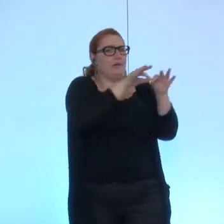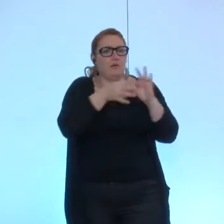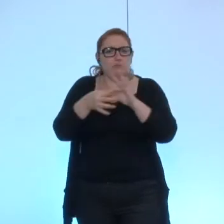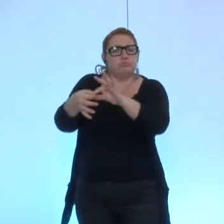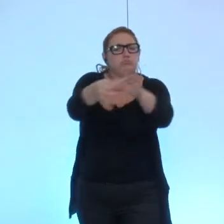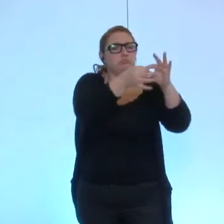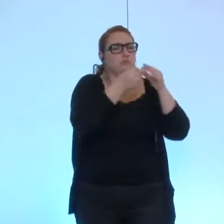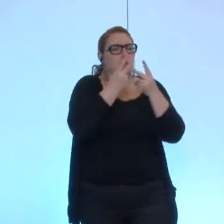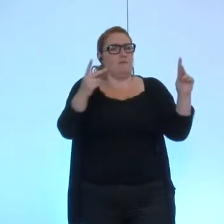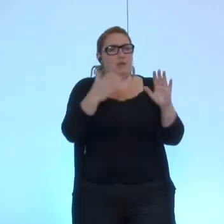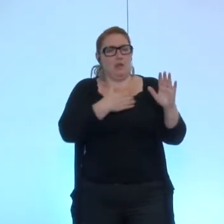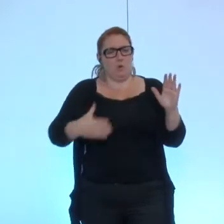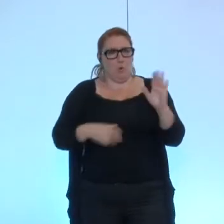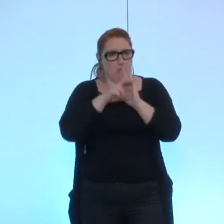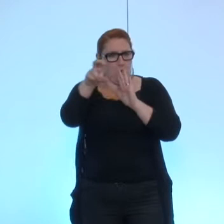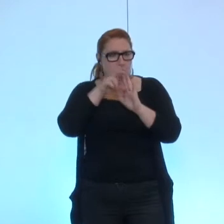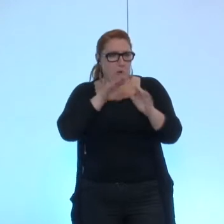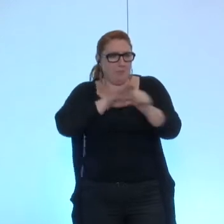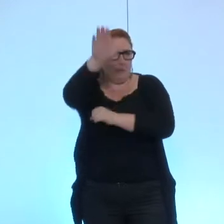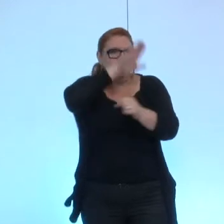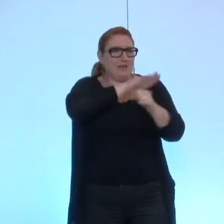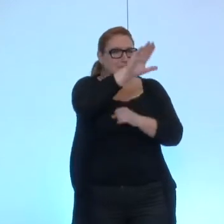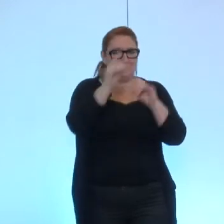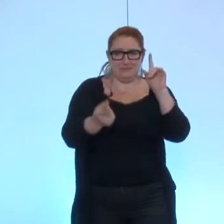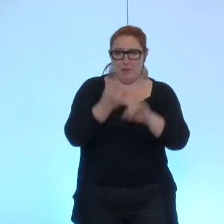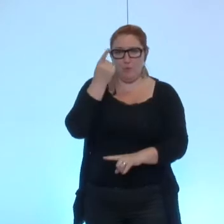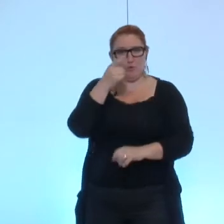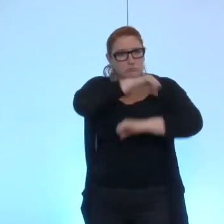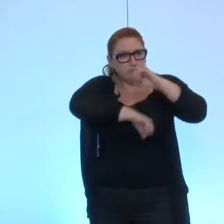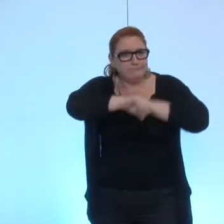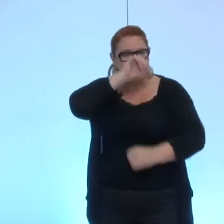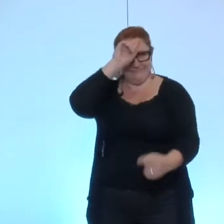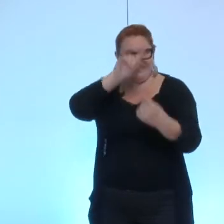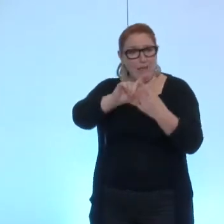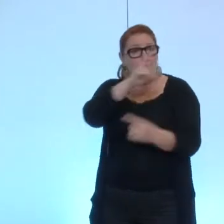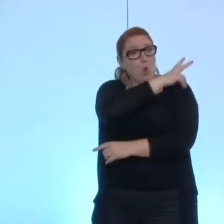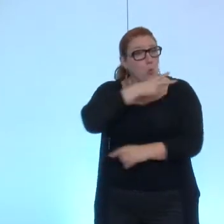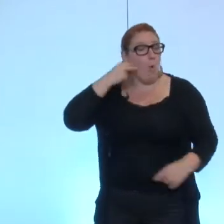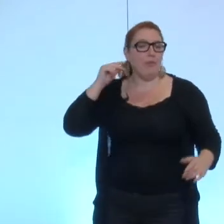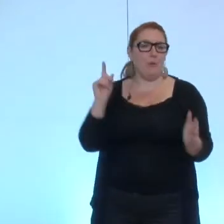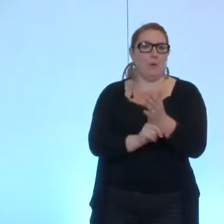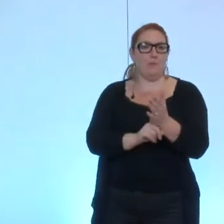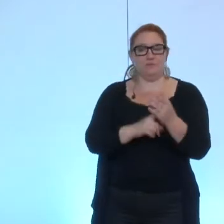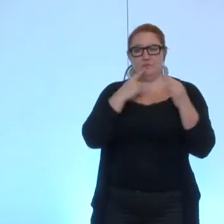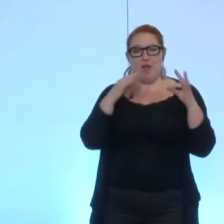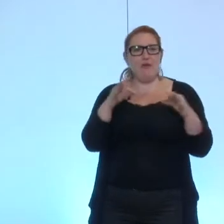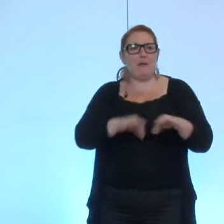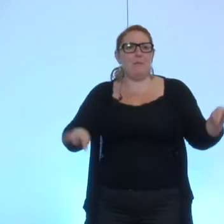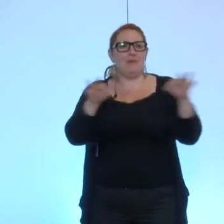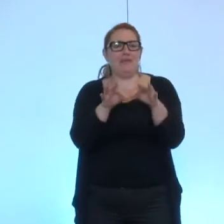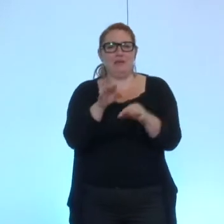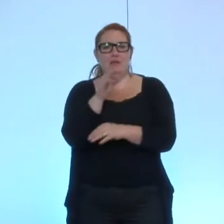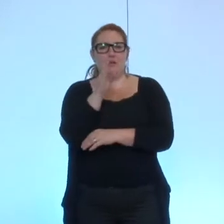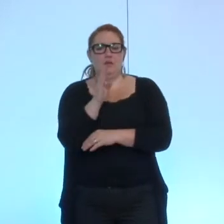la ville de Grenoble qu'il y ait un souci sur la question des droits de l'homme donc pour ce qui concerne le Burkina Faso malheureusement